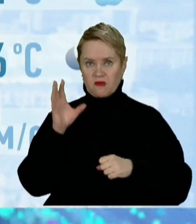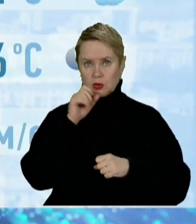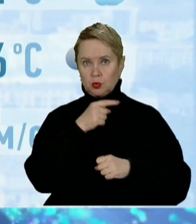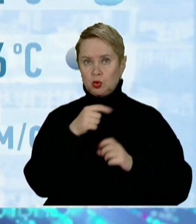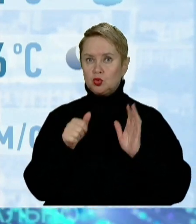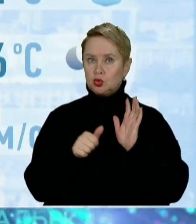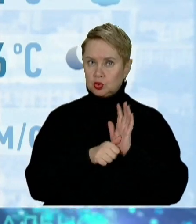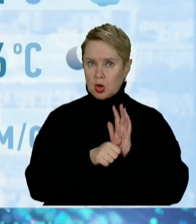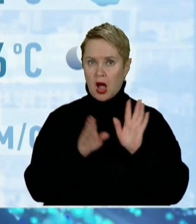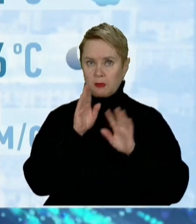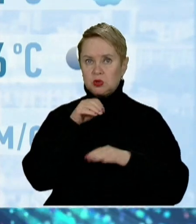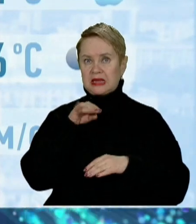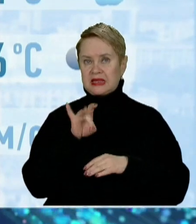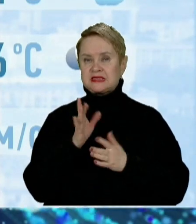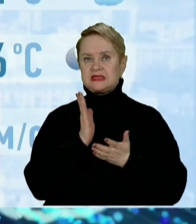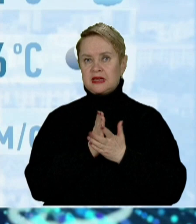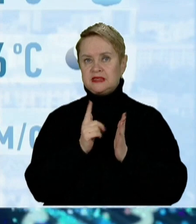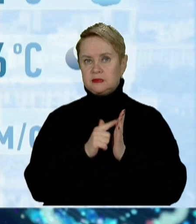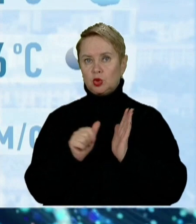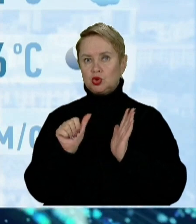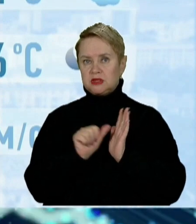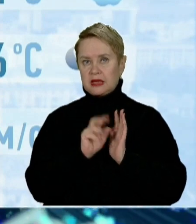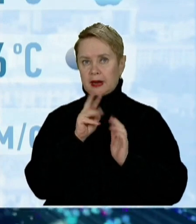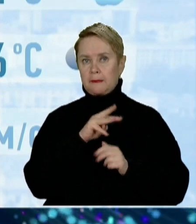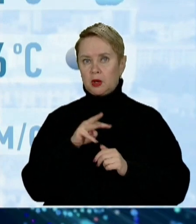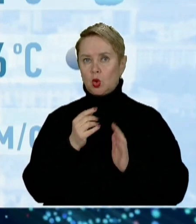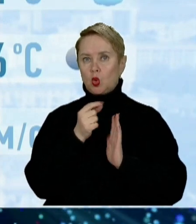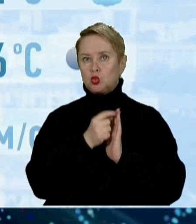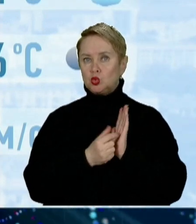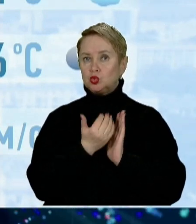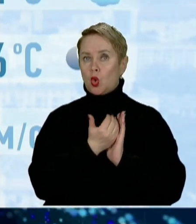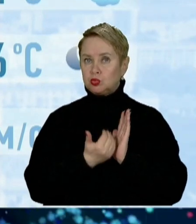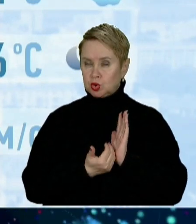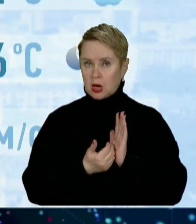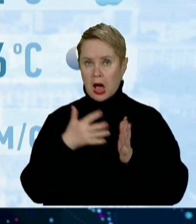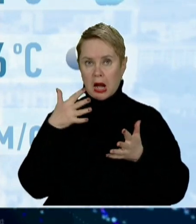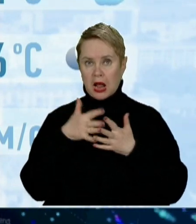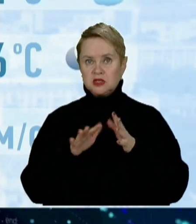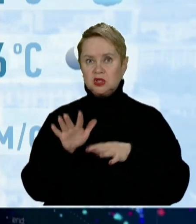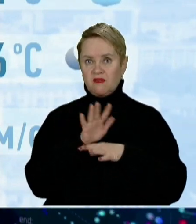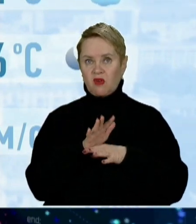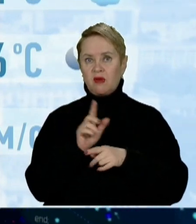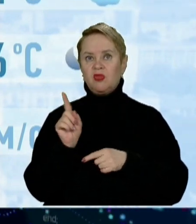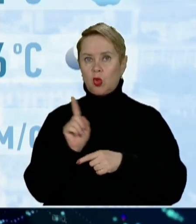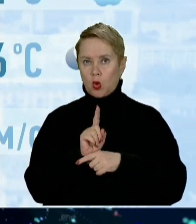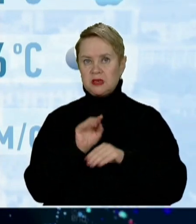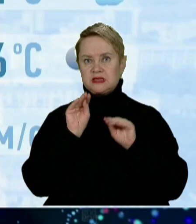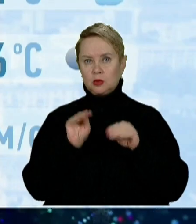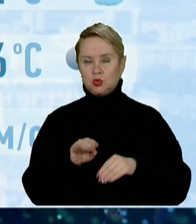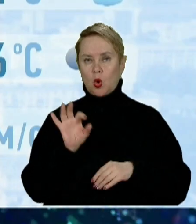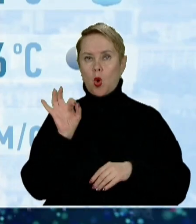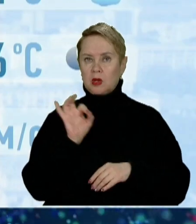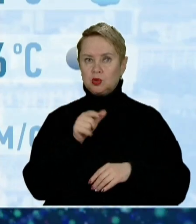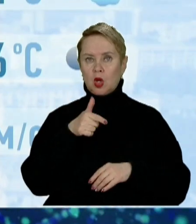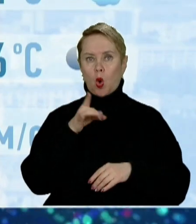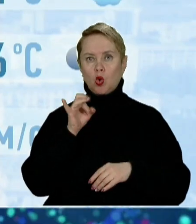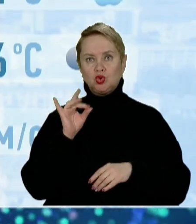– мінус 6. Атмосферний тиск становитиме 763 міліметри ртутного стовпчика. Радіаційний фон в межах норми, за даними ДНУ